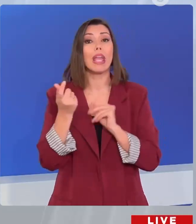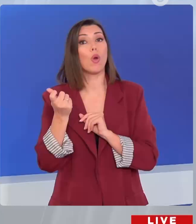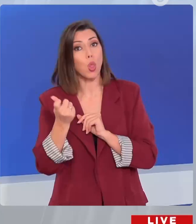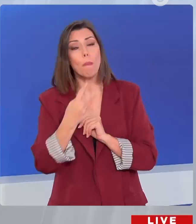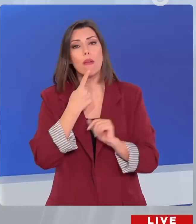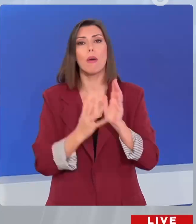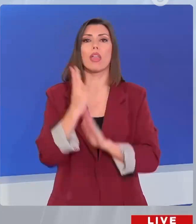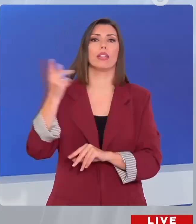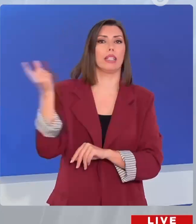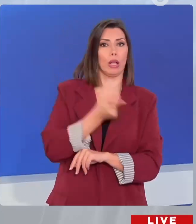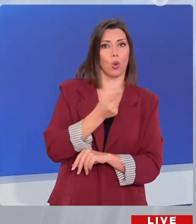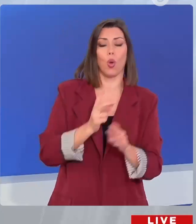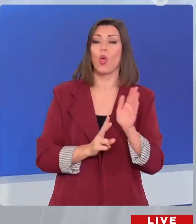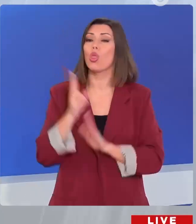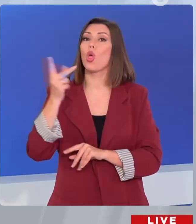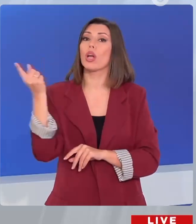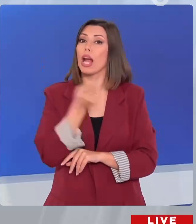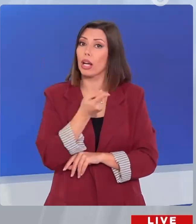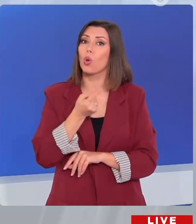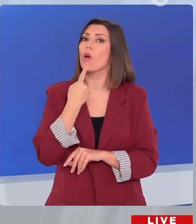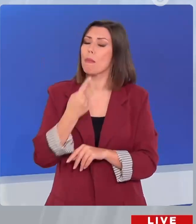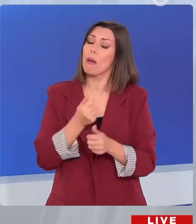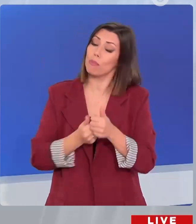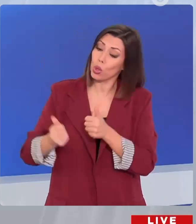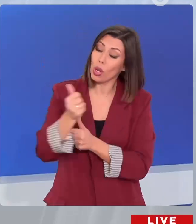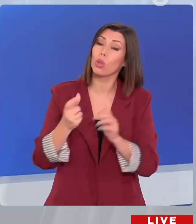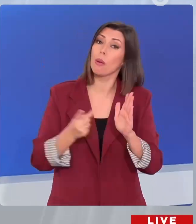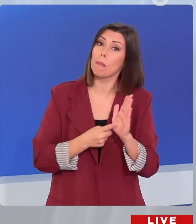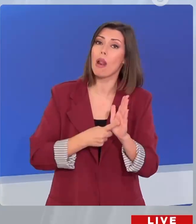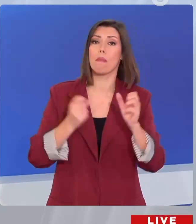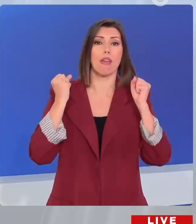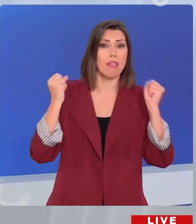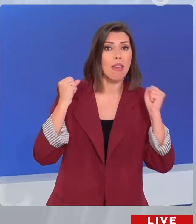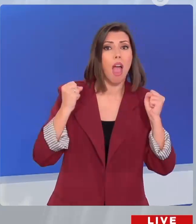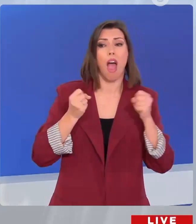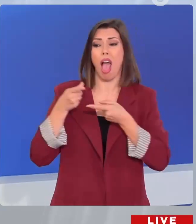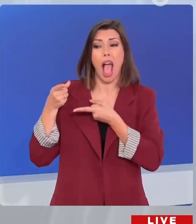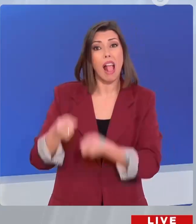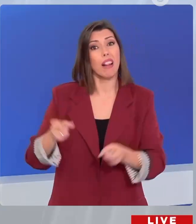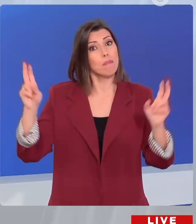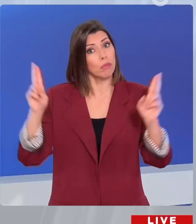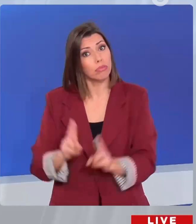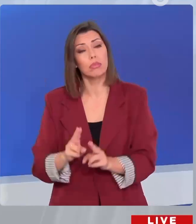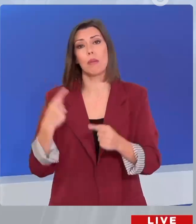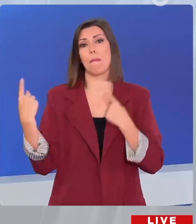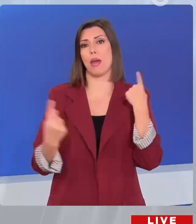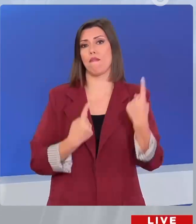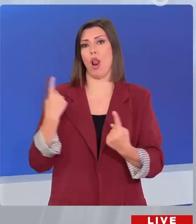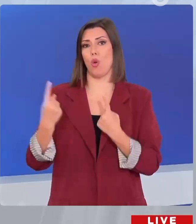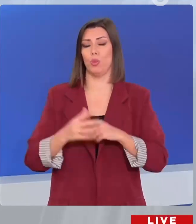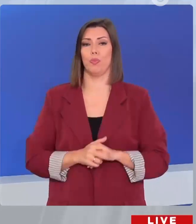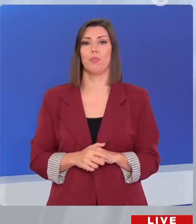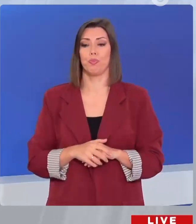14%. Το 12% είπε πως προτεραιότητα πρέπει να είναι η υγεία, η εγκληματικότητα και το περιβάλλον. Ο Τζο Μπάντεν